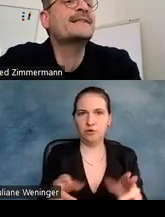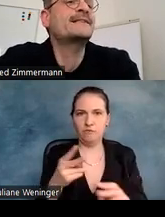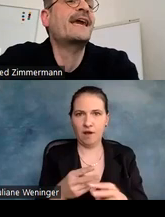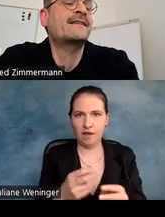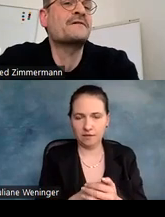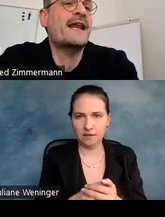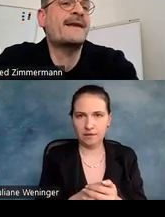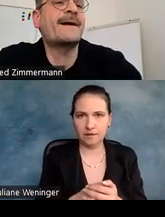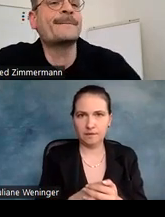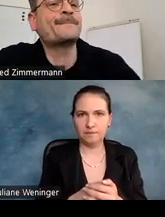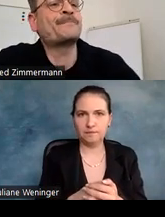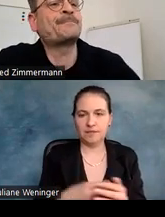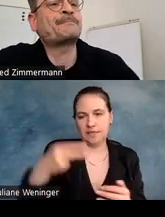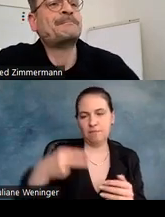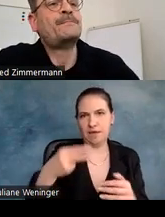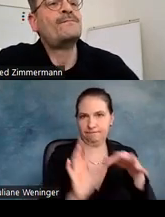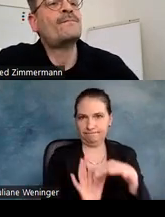beziehen sich direkt aufeinander.